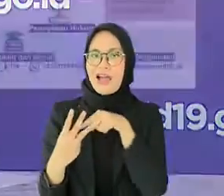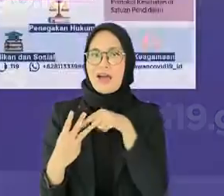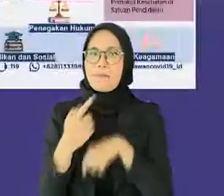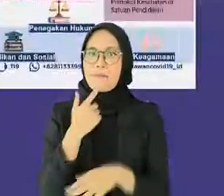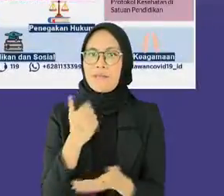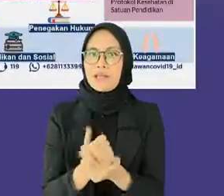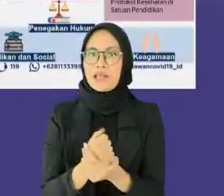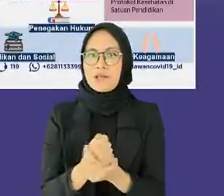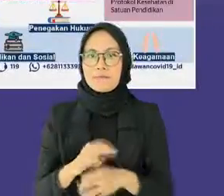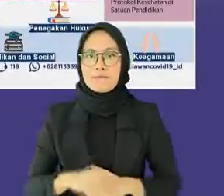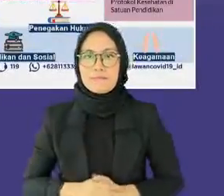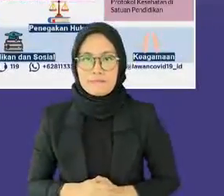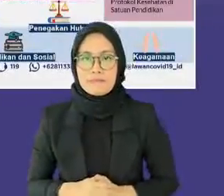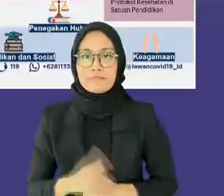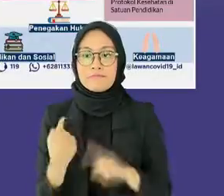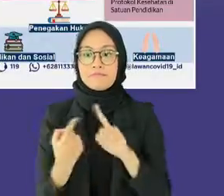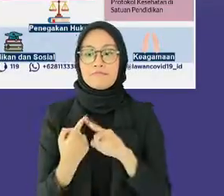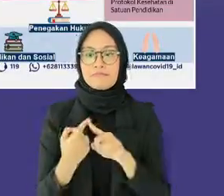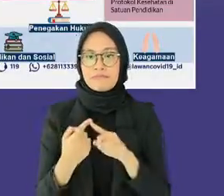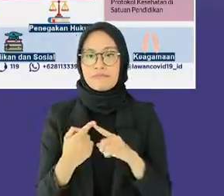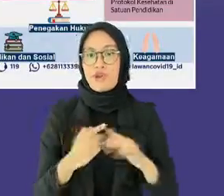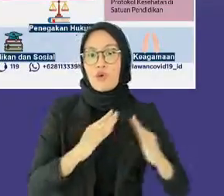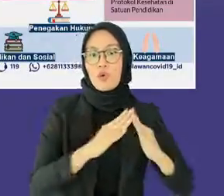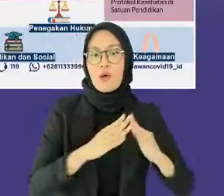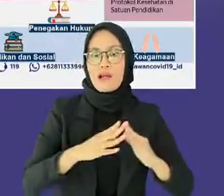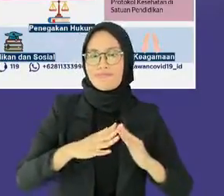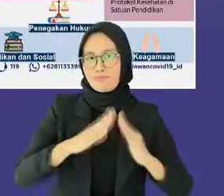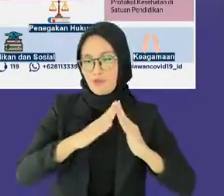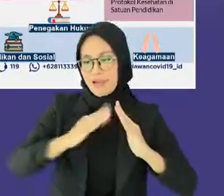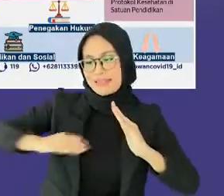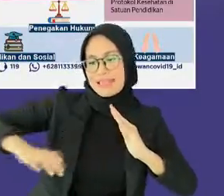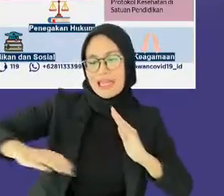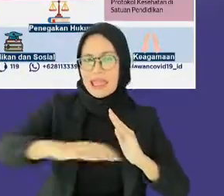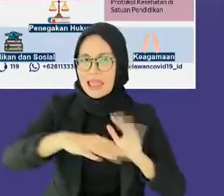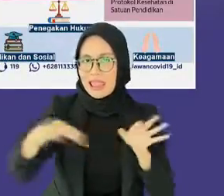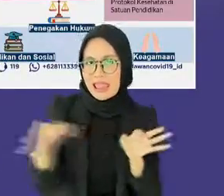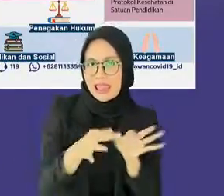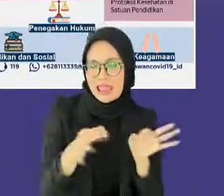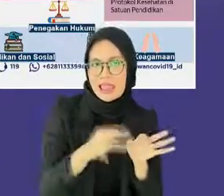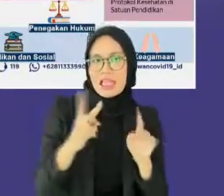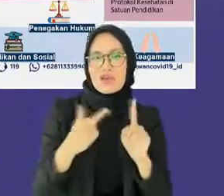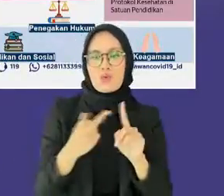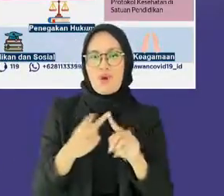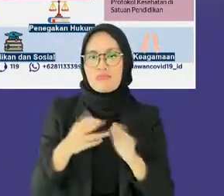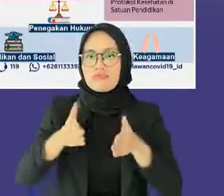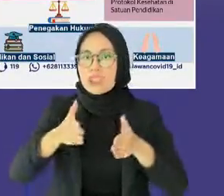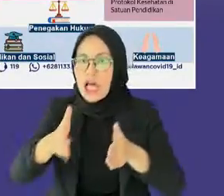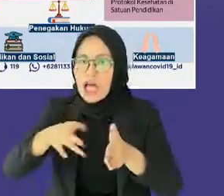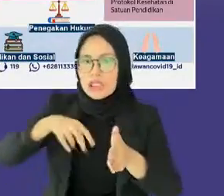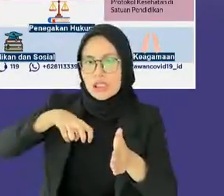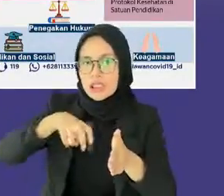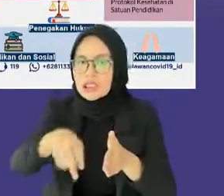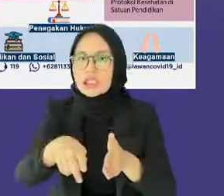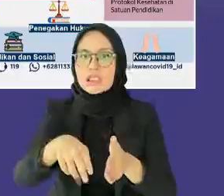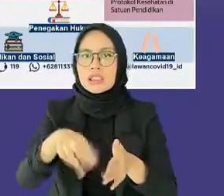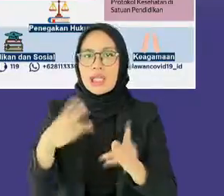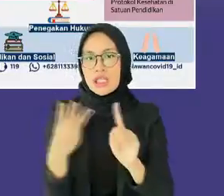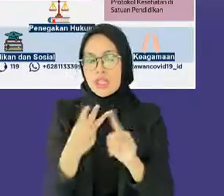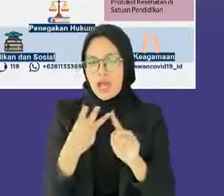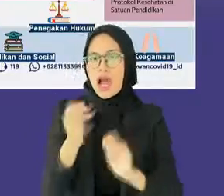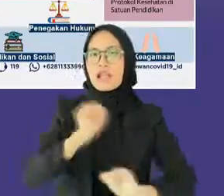yaitu di sekitar tempat tinggal, di perjalanan, dan saat beraktivitas di luar rumah.